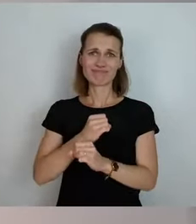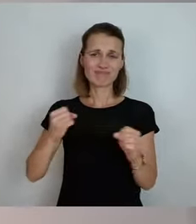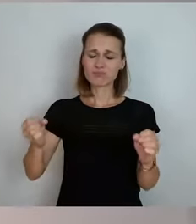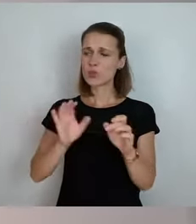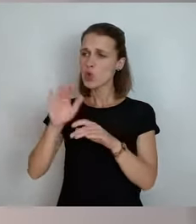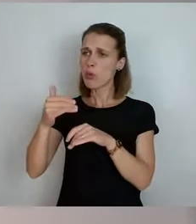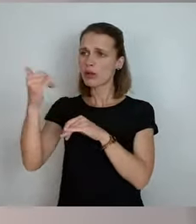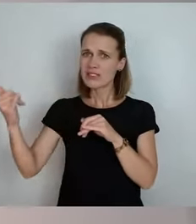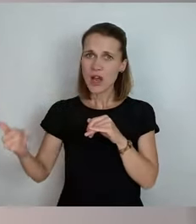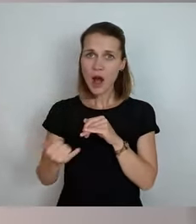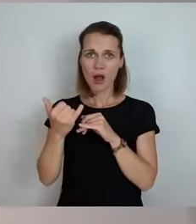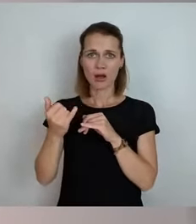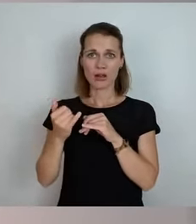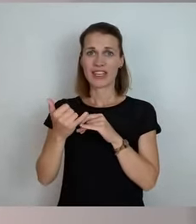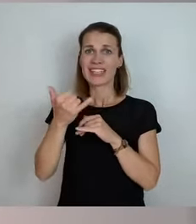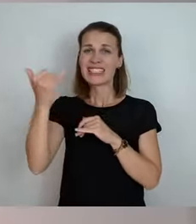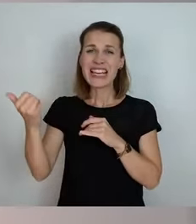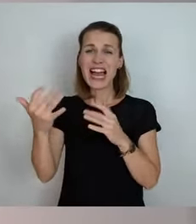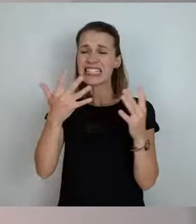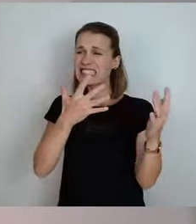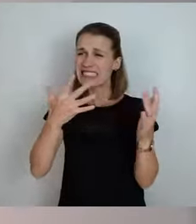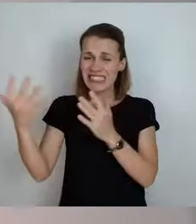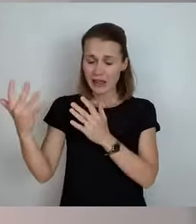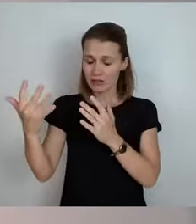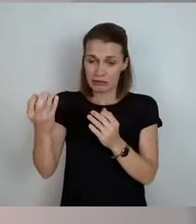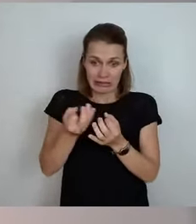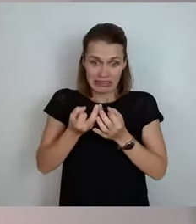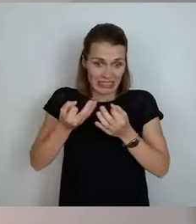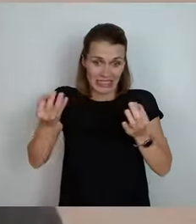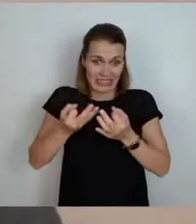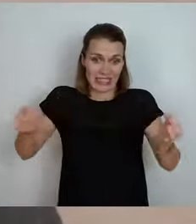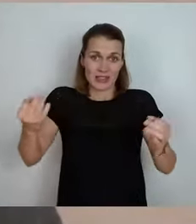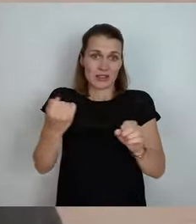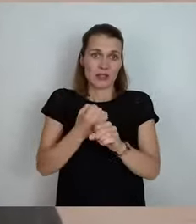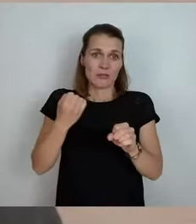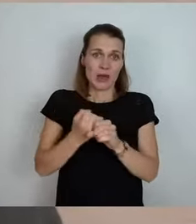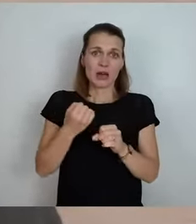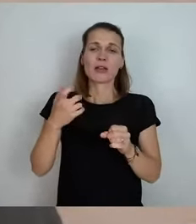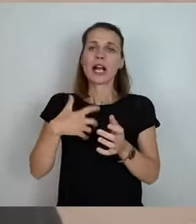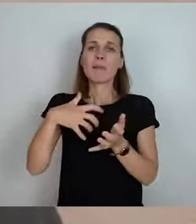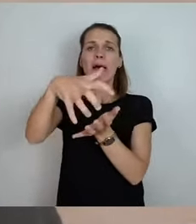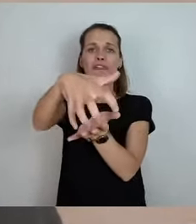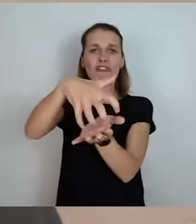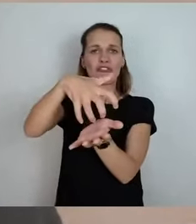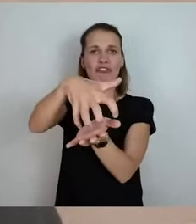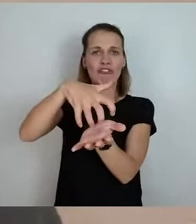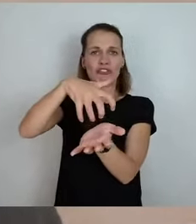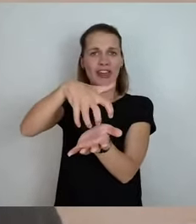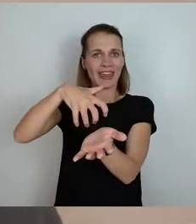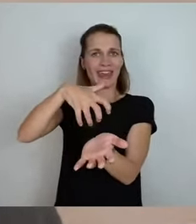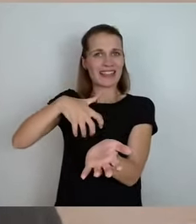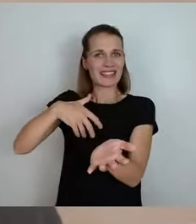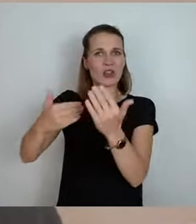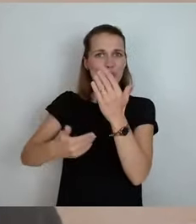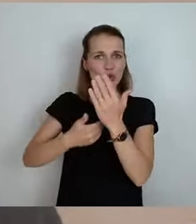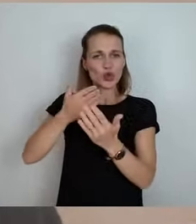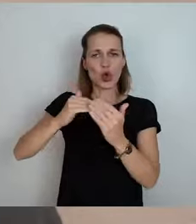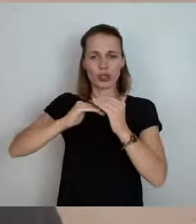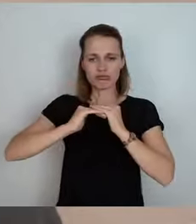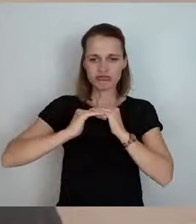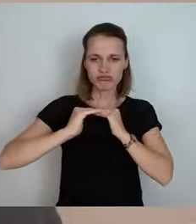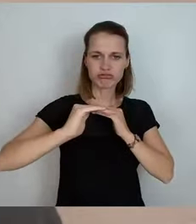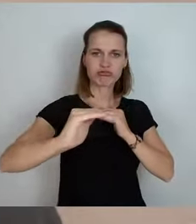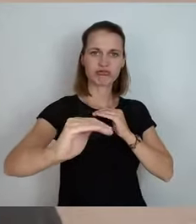Jahrzehnte nichts gemacht wird, aber auch gar nichts. Dort kann man mal abfräsen, dort kann man mal drüber gehen und fertig. Also das ist doch wirklich nicht das